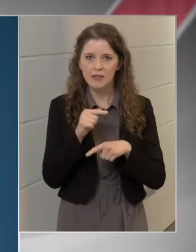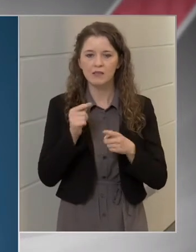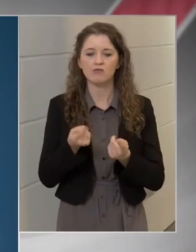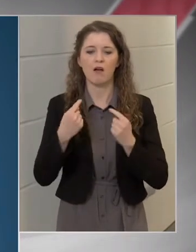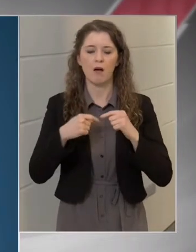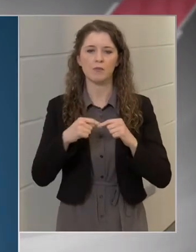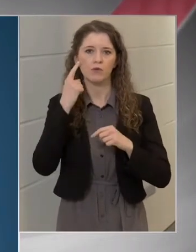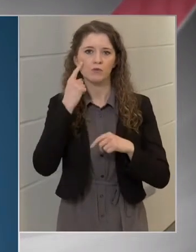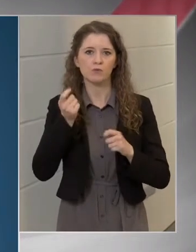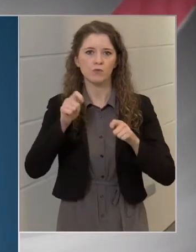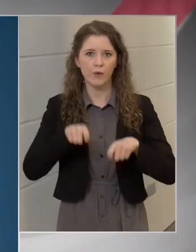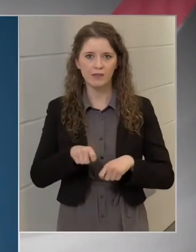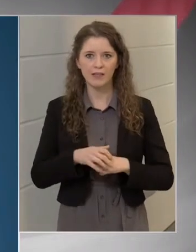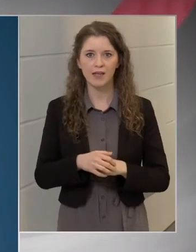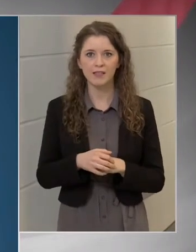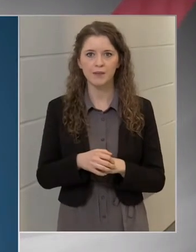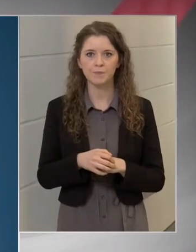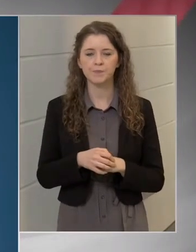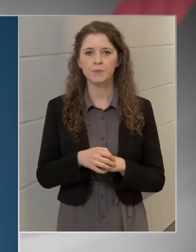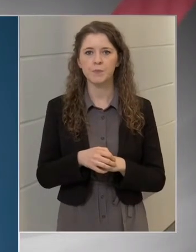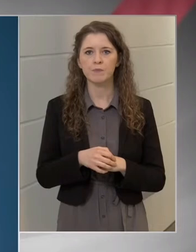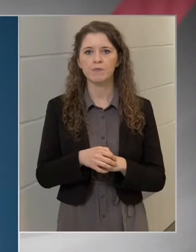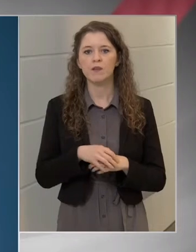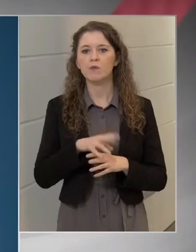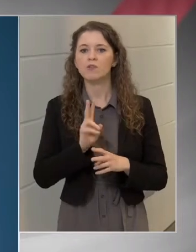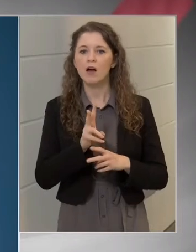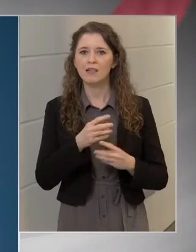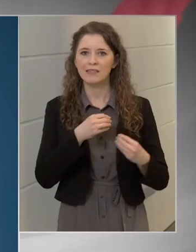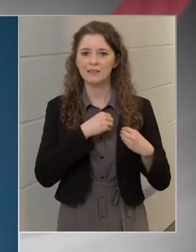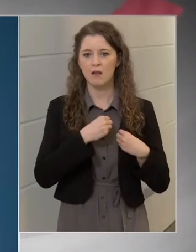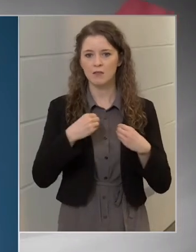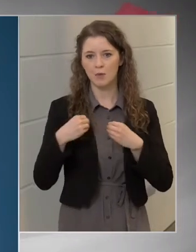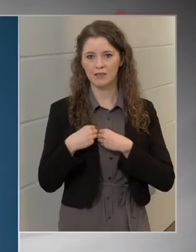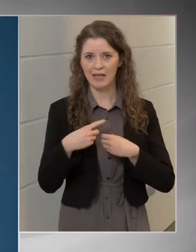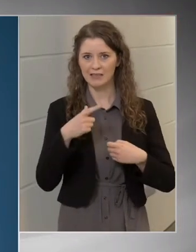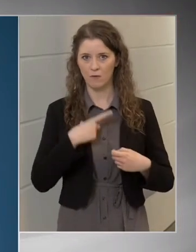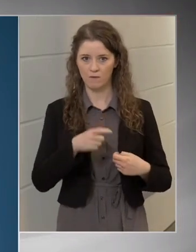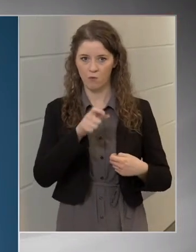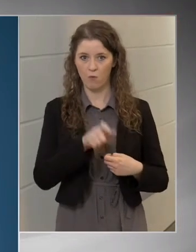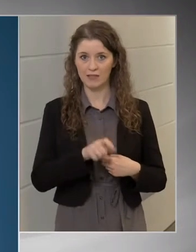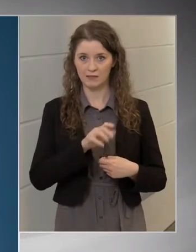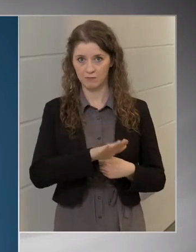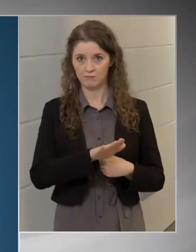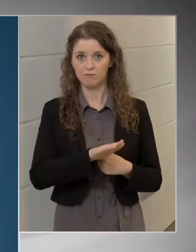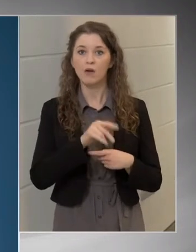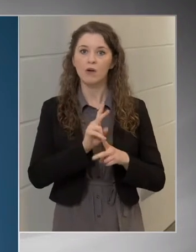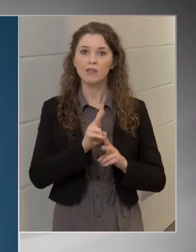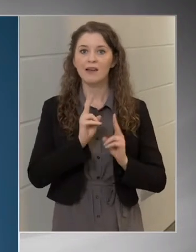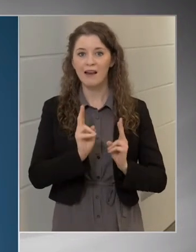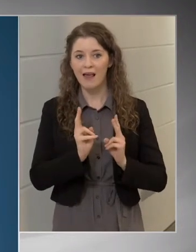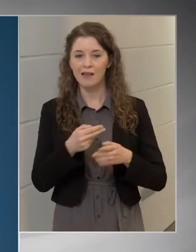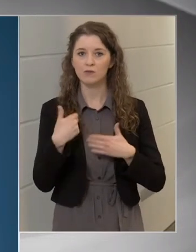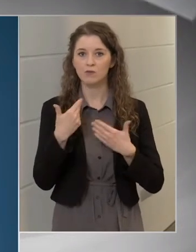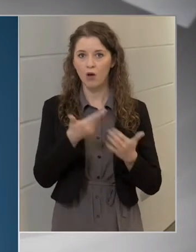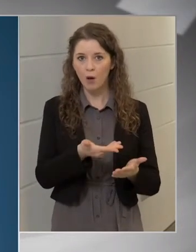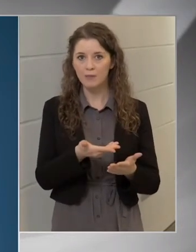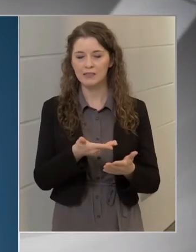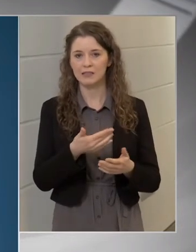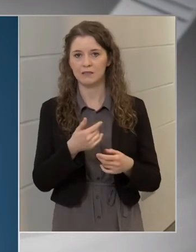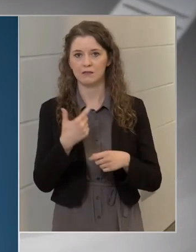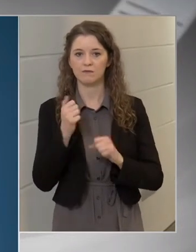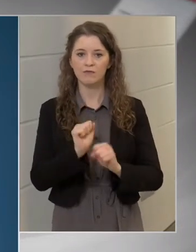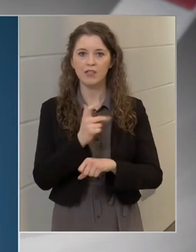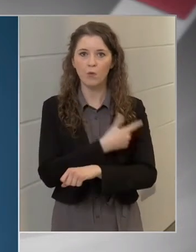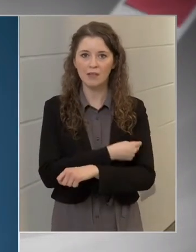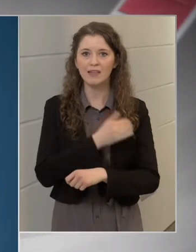hogy egyes transplantáción átesett személyeket védőoltásban részesítünk-e,